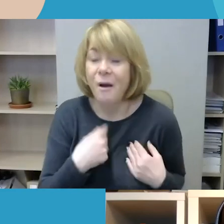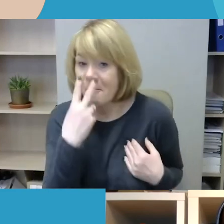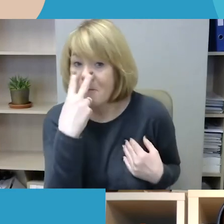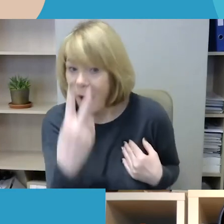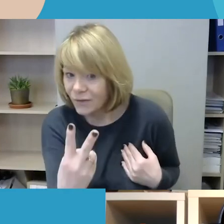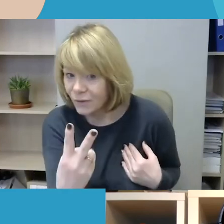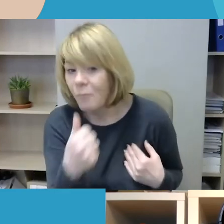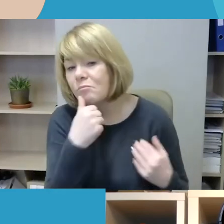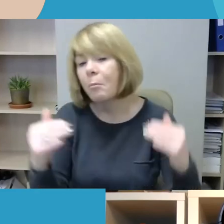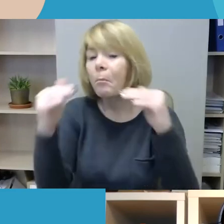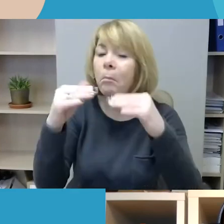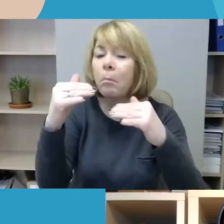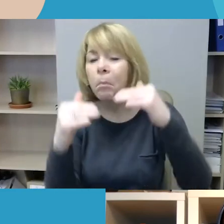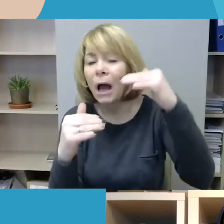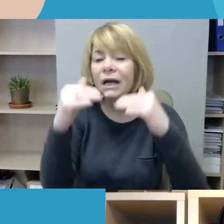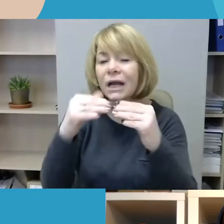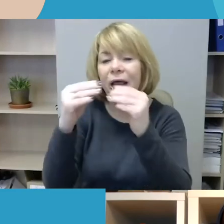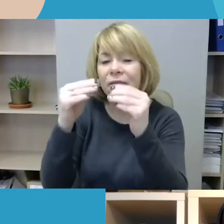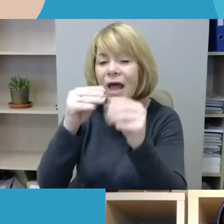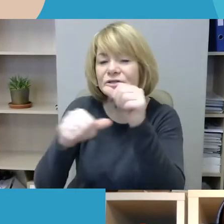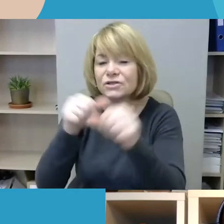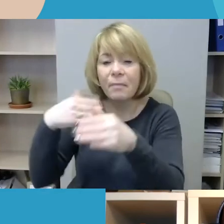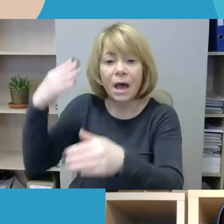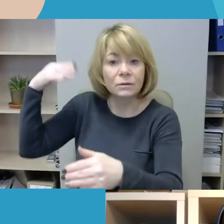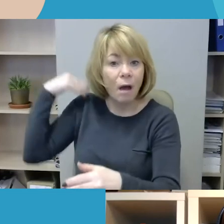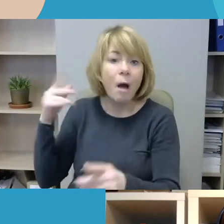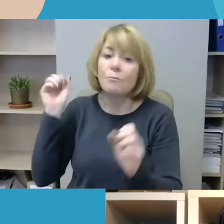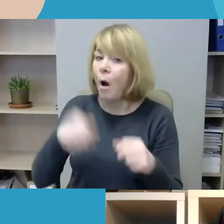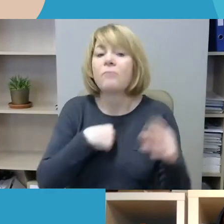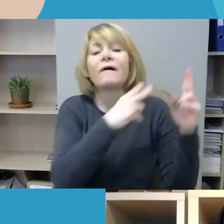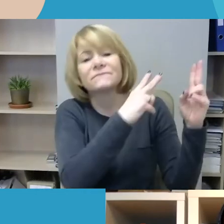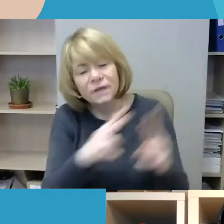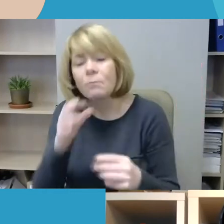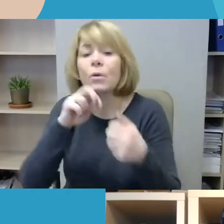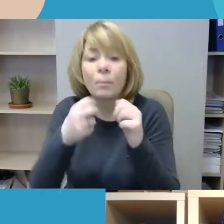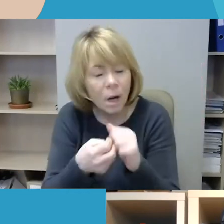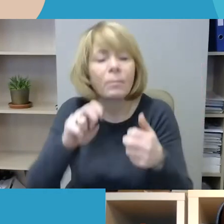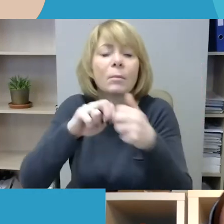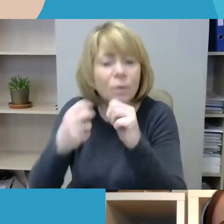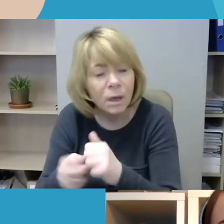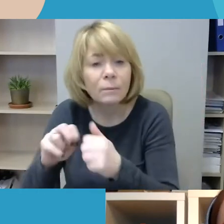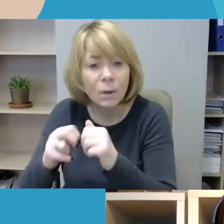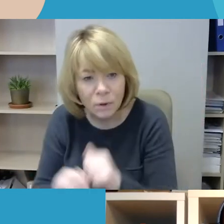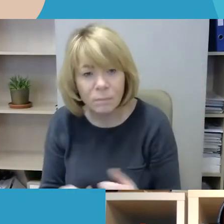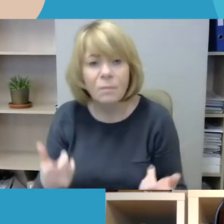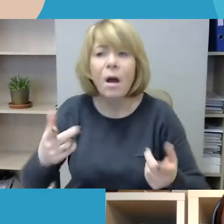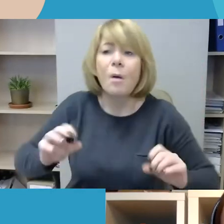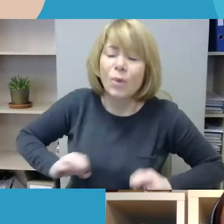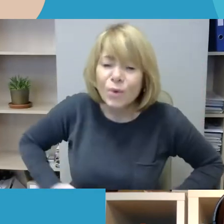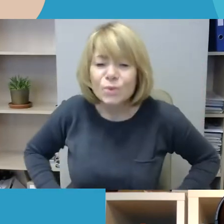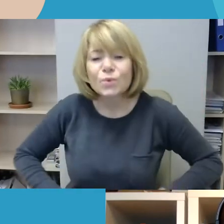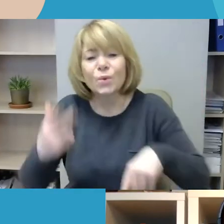metų reikėdavo nuolatos įrodinėti, kad problema yra, mums tiesiog būdavo atsakoma tiek prokuratūros, tiek policijos, kad